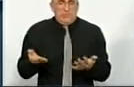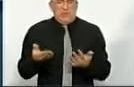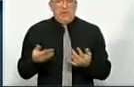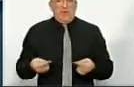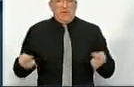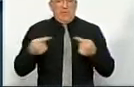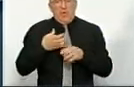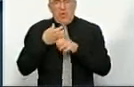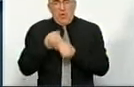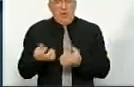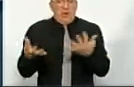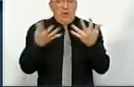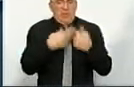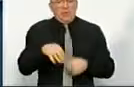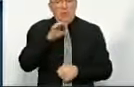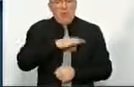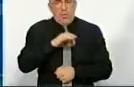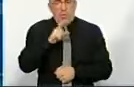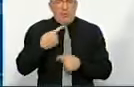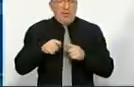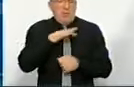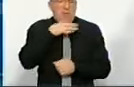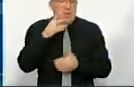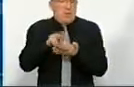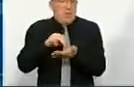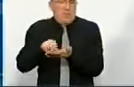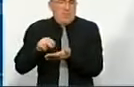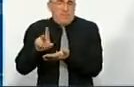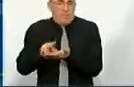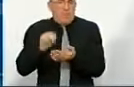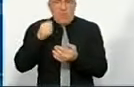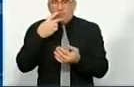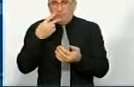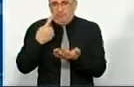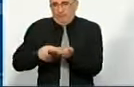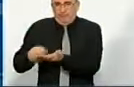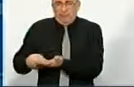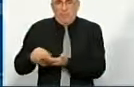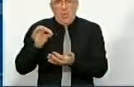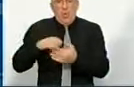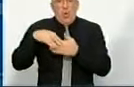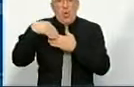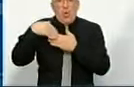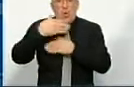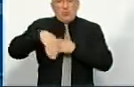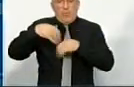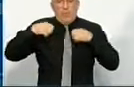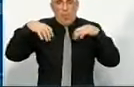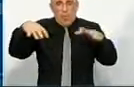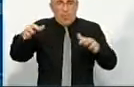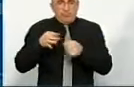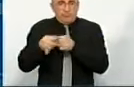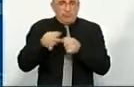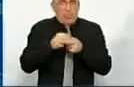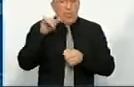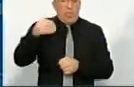Визначили, скоротили кількість споживачів. І таких багато прикладів, які я можу навести, навіть про зовнішнє освітлення населених пунктів. Ви